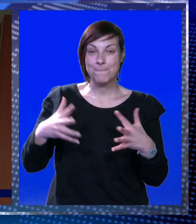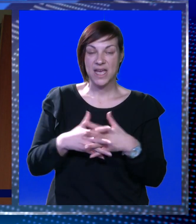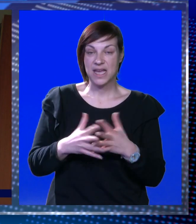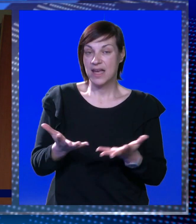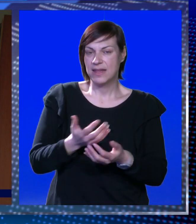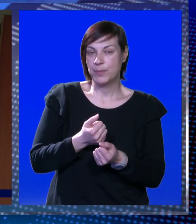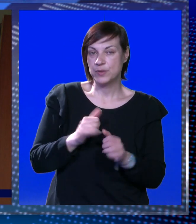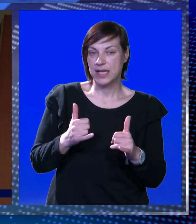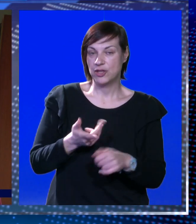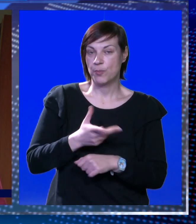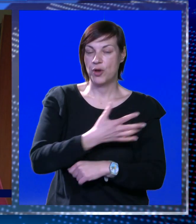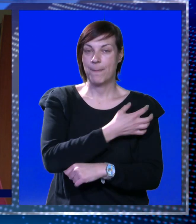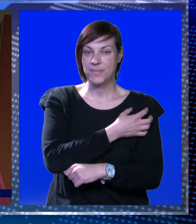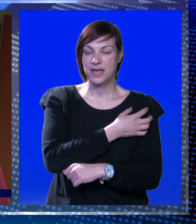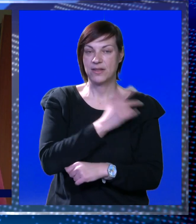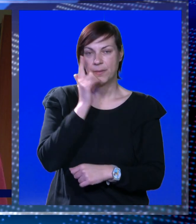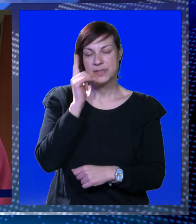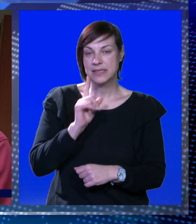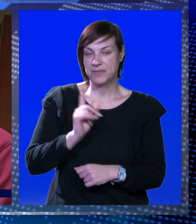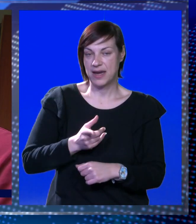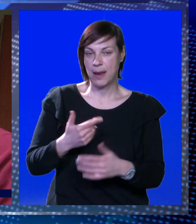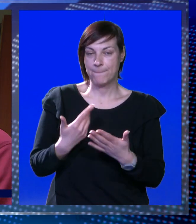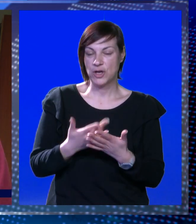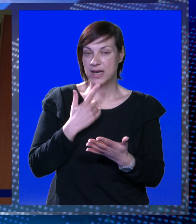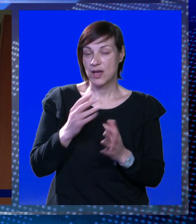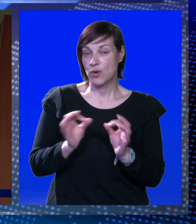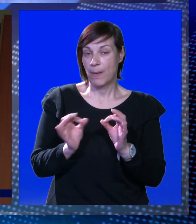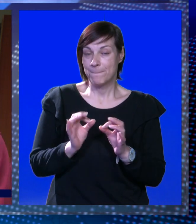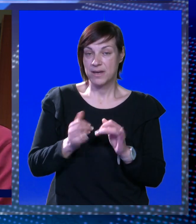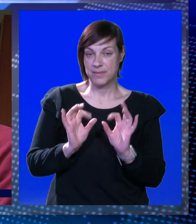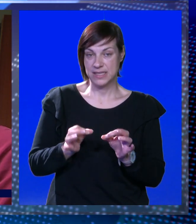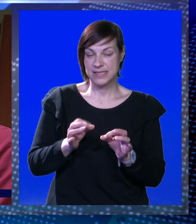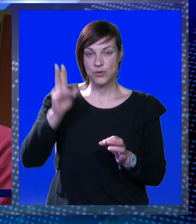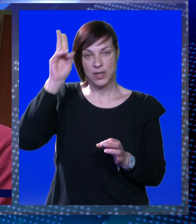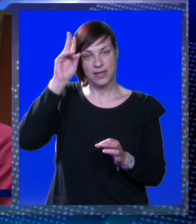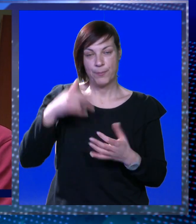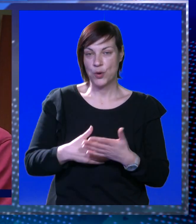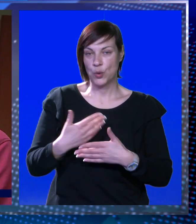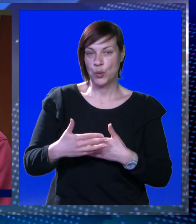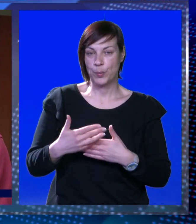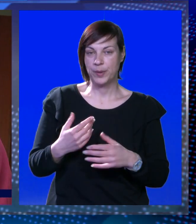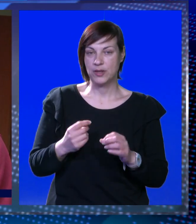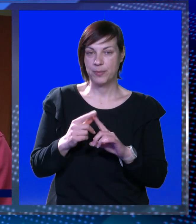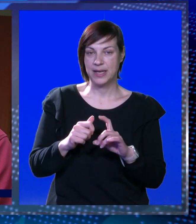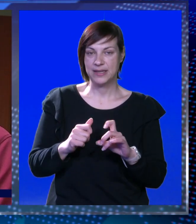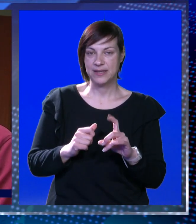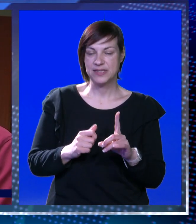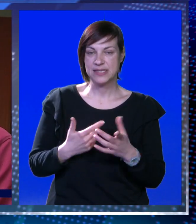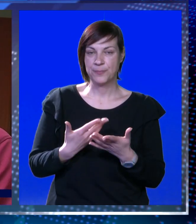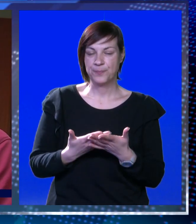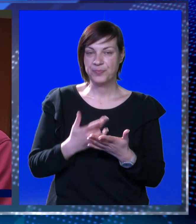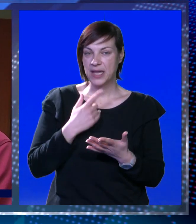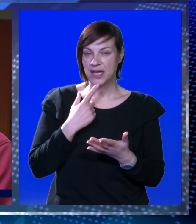grada preuzeti, je li to baš mora biti gledonačenik, mislim da i ne mora. U nekoj koji pripremi siguran sam da mogu biti neki operativci